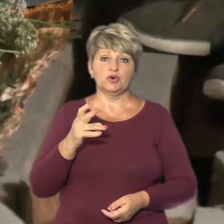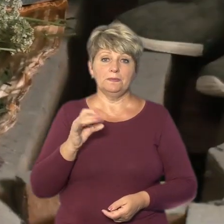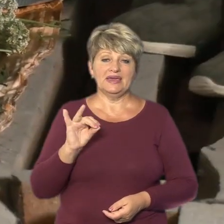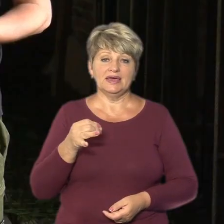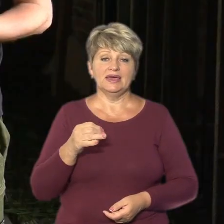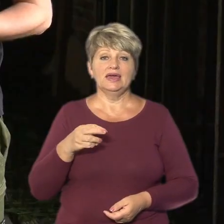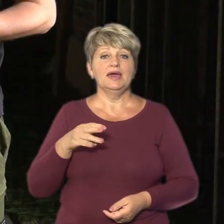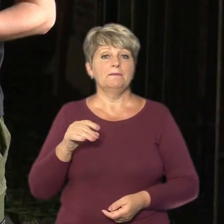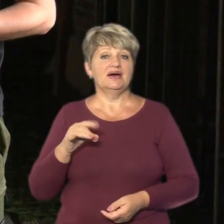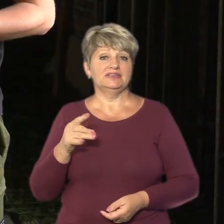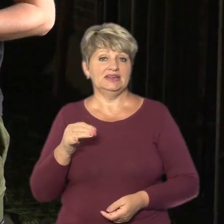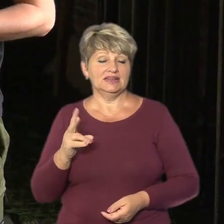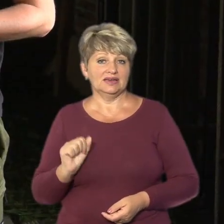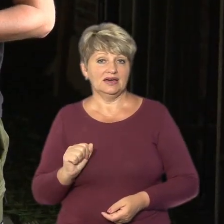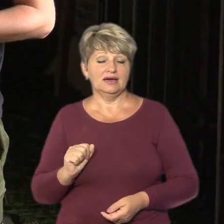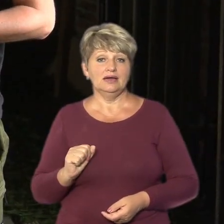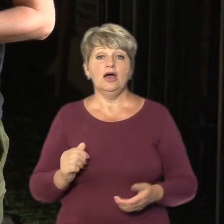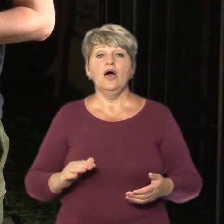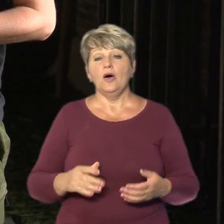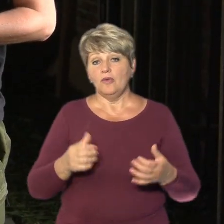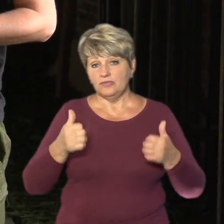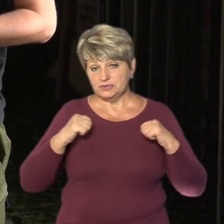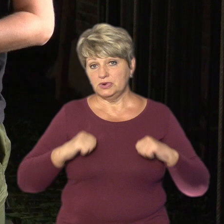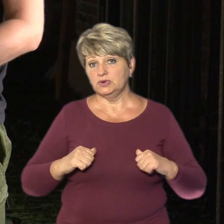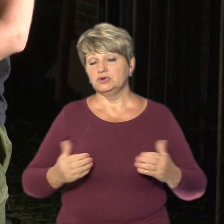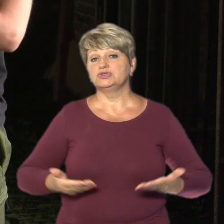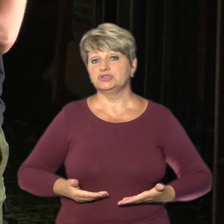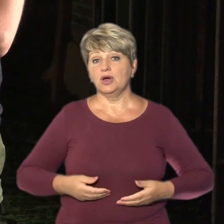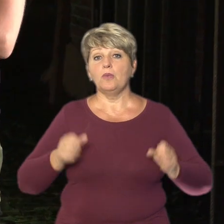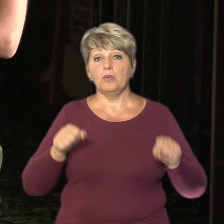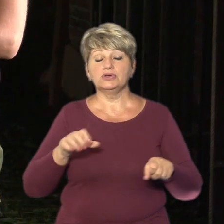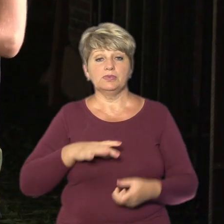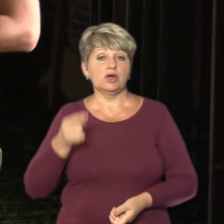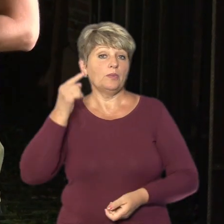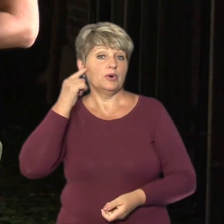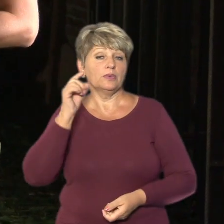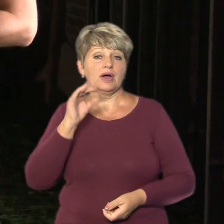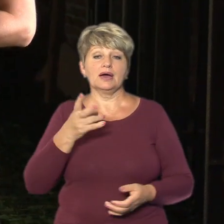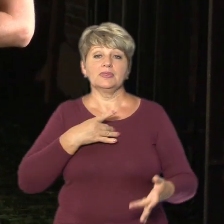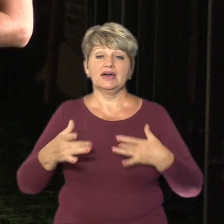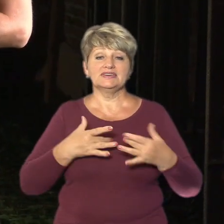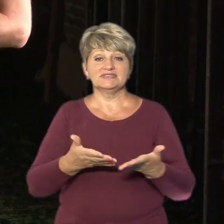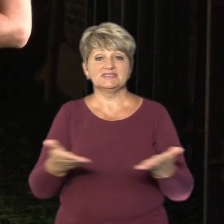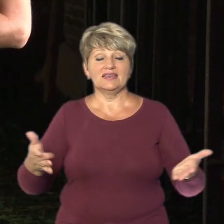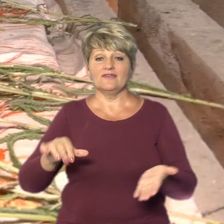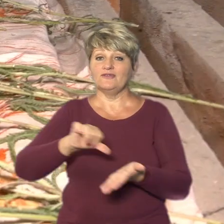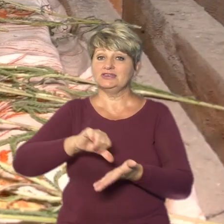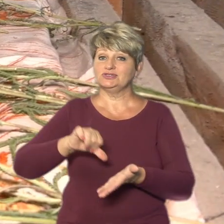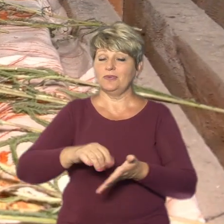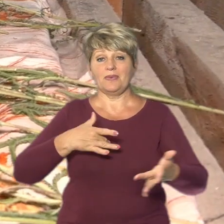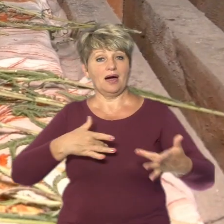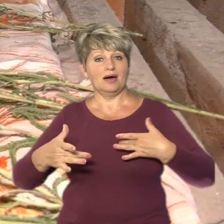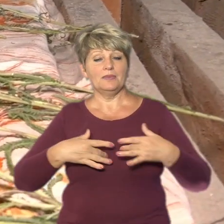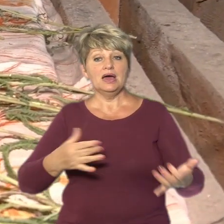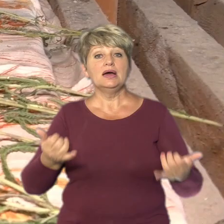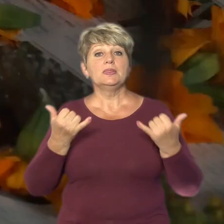материнка. У мирному житті можна було почути, як на сцені виступають артисти, розповідає художній керівник Андрій Купчин. Нині ж